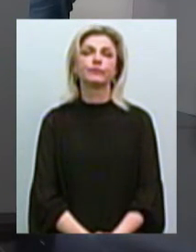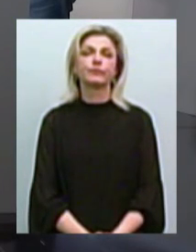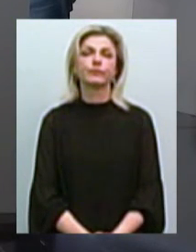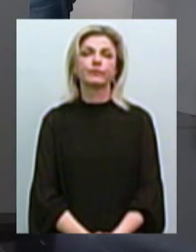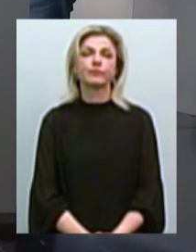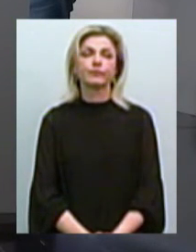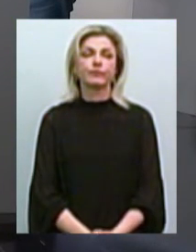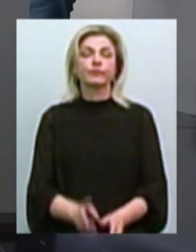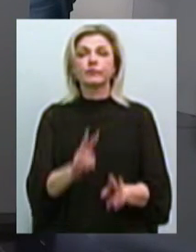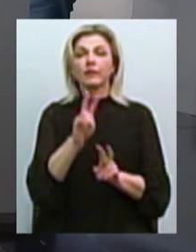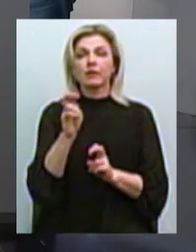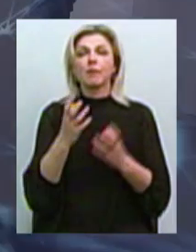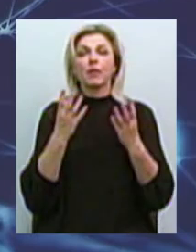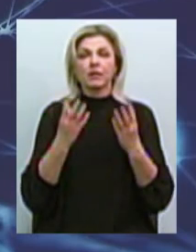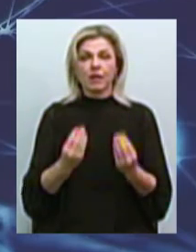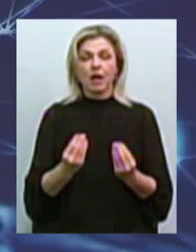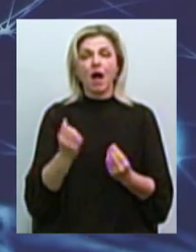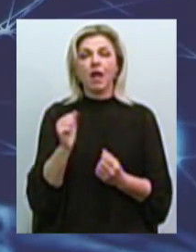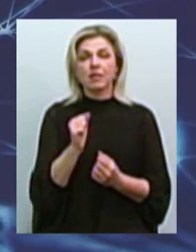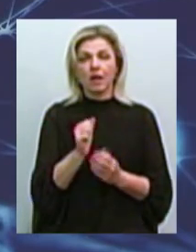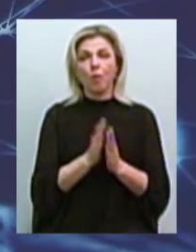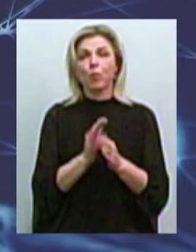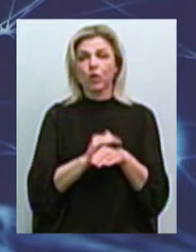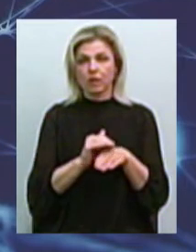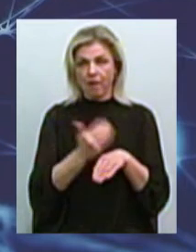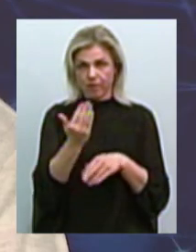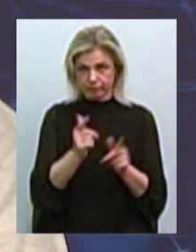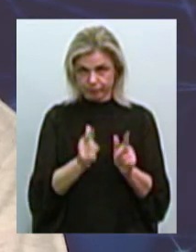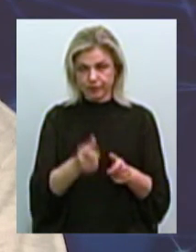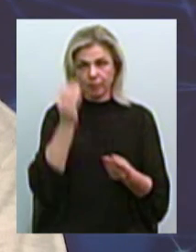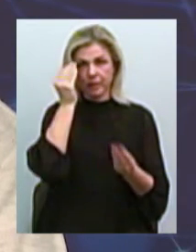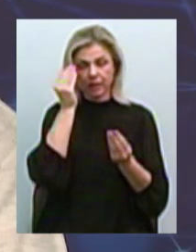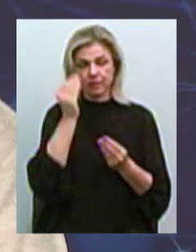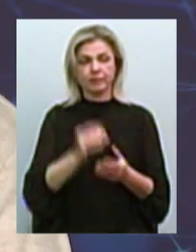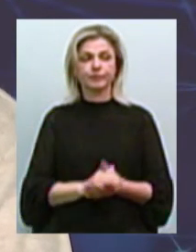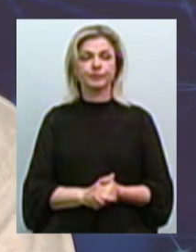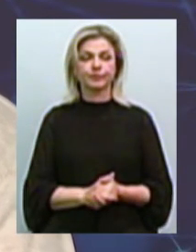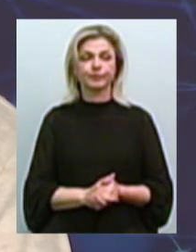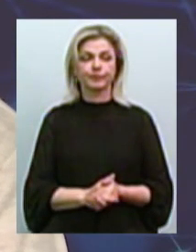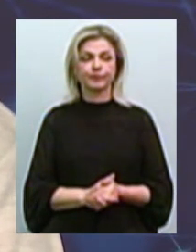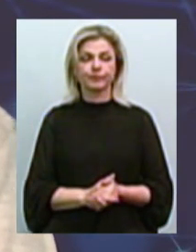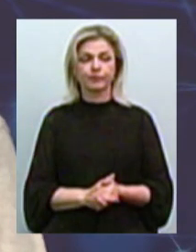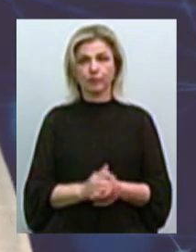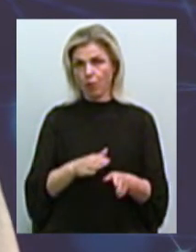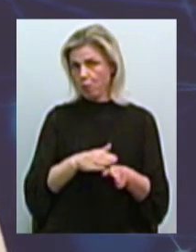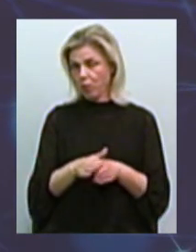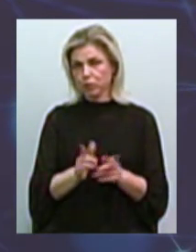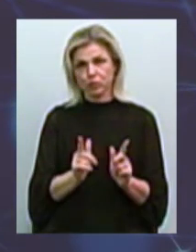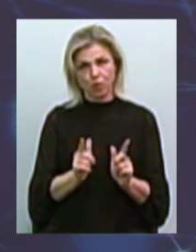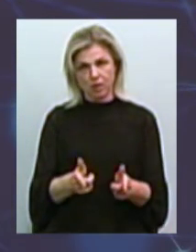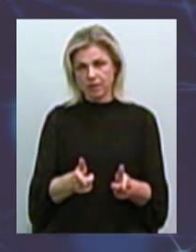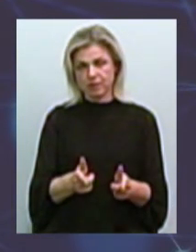Це теми дні. працюємо в прямому ефірі. Андрій, будь ласка, чи погоджуєтесь ви з думкою Артема Вишіленка? Повністю згоден.